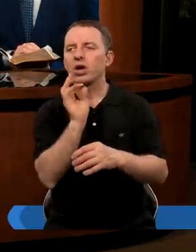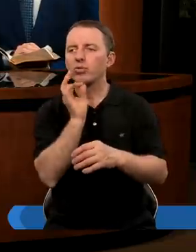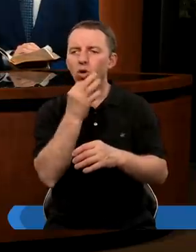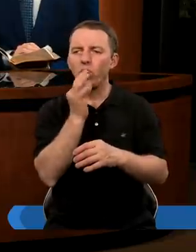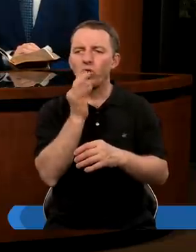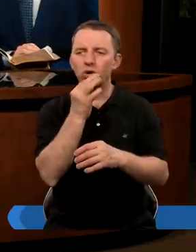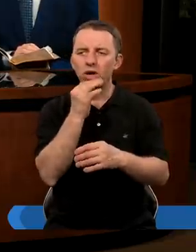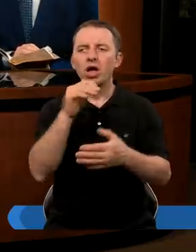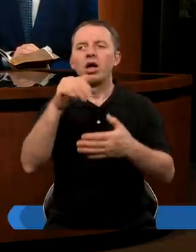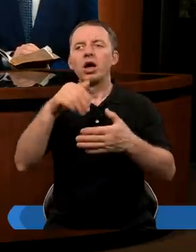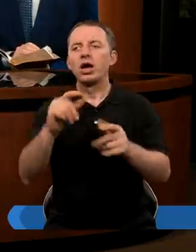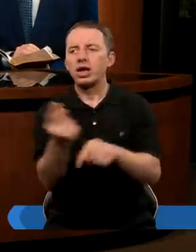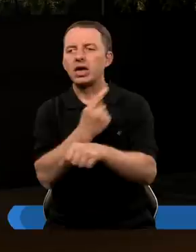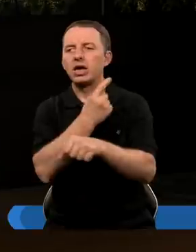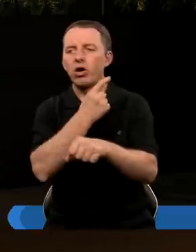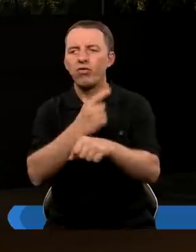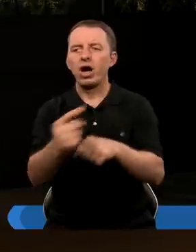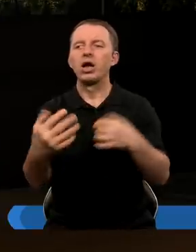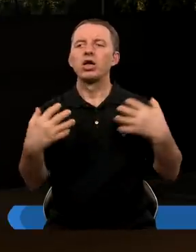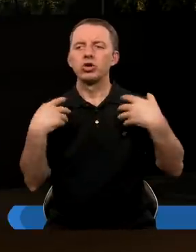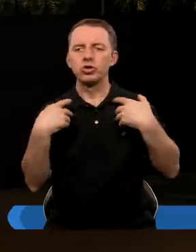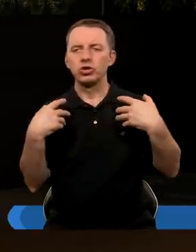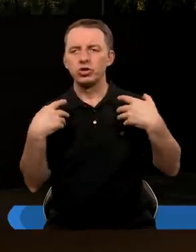młodzieńcy ryzykowali życiem